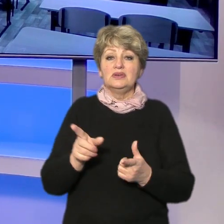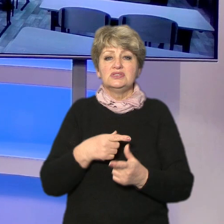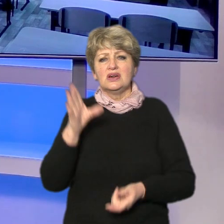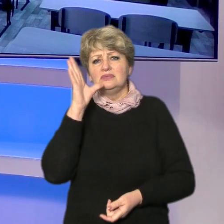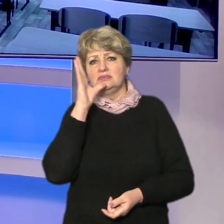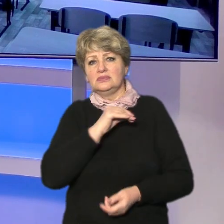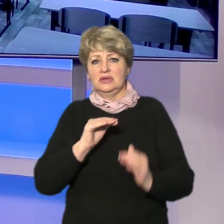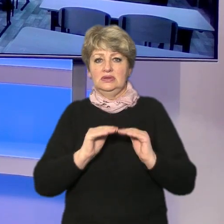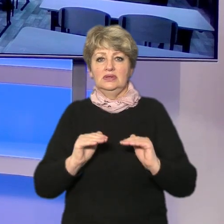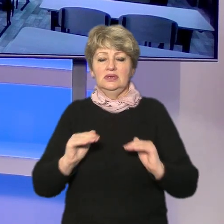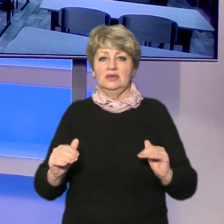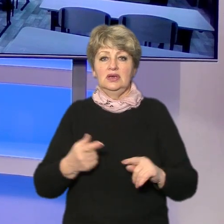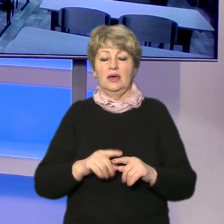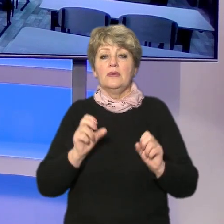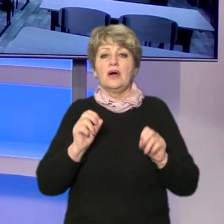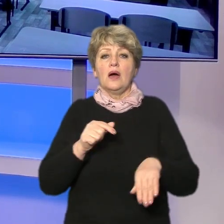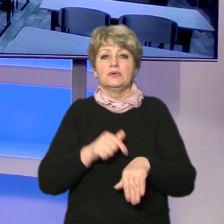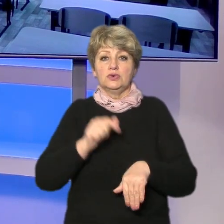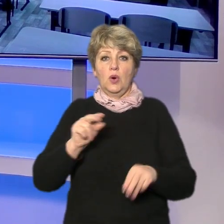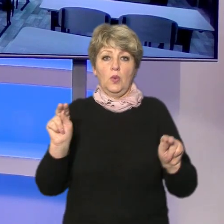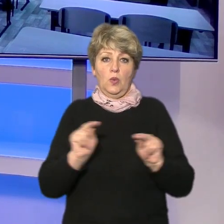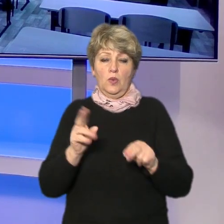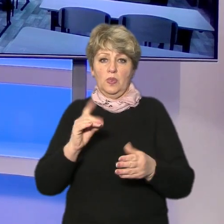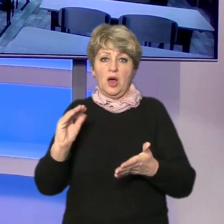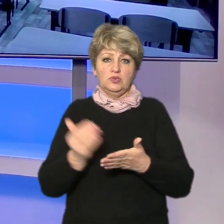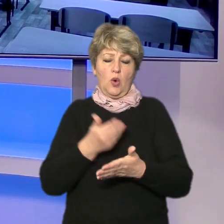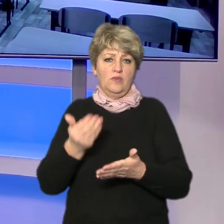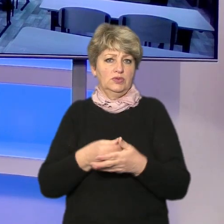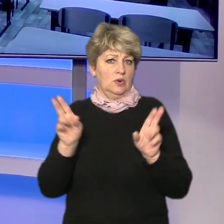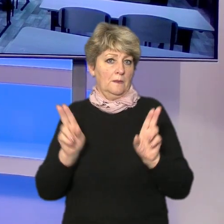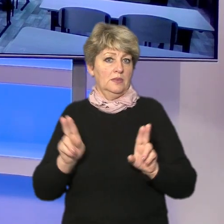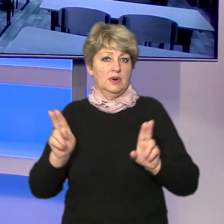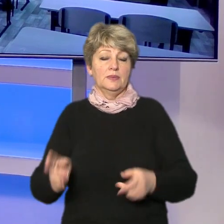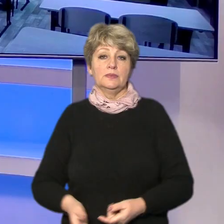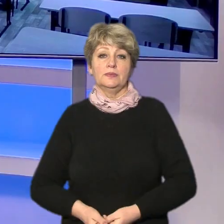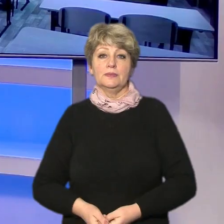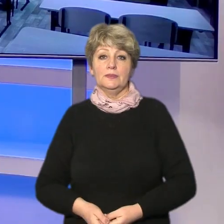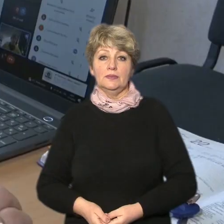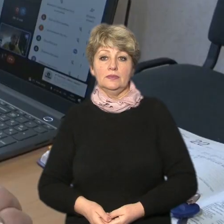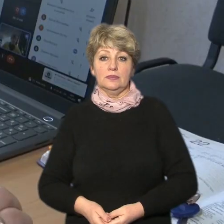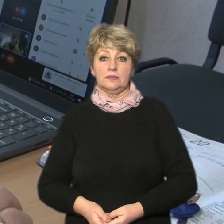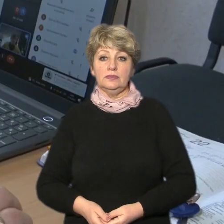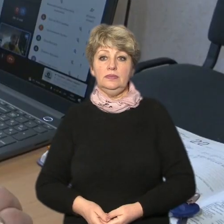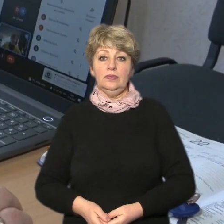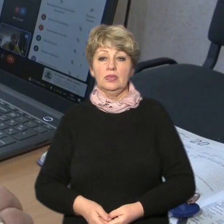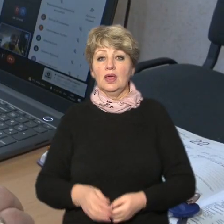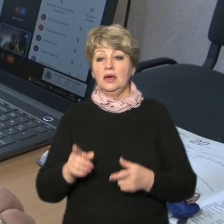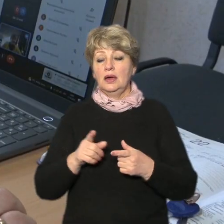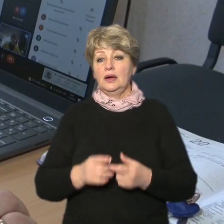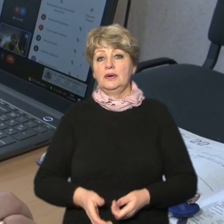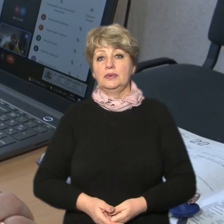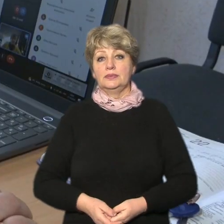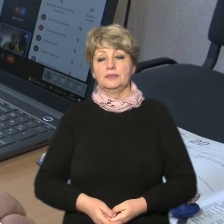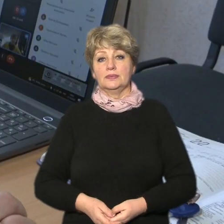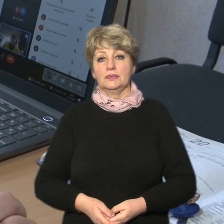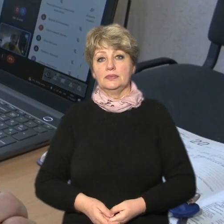самоосвіти та як реагують педагоги на нові виклики розкаже наша кореспондентка Ірина Філенко чи можемо ми знайти з